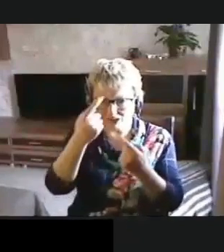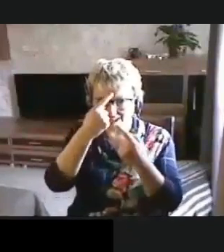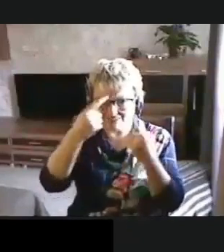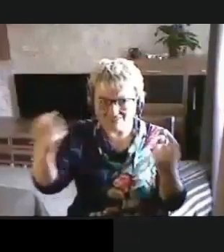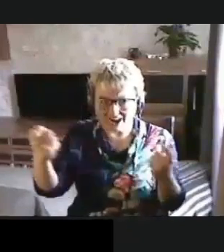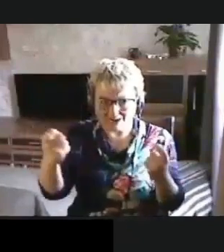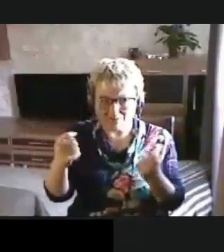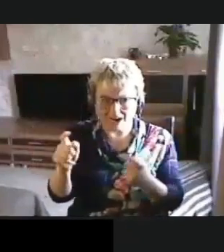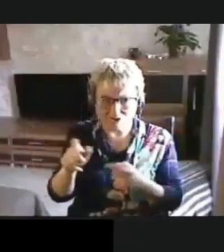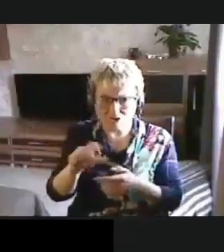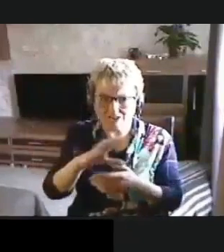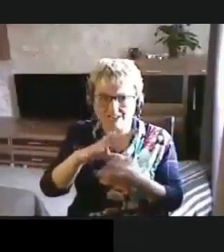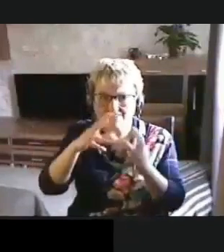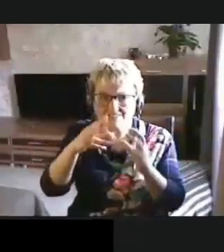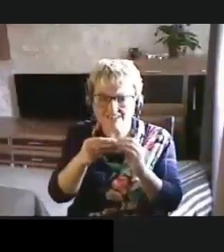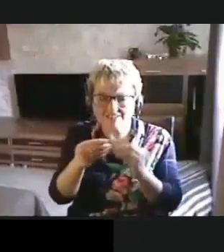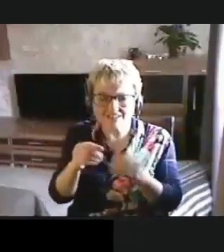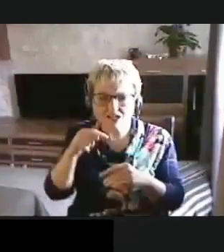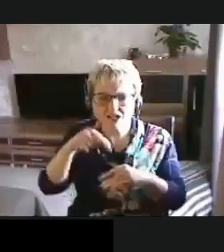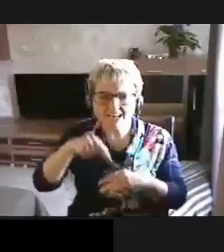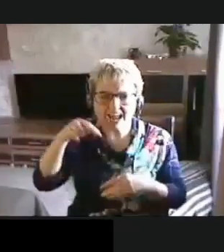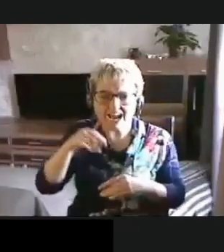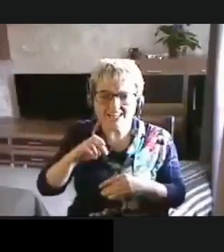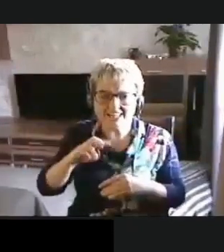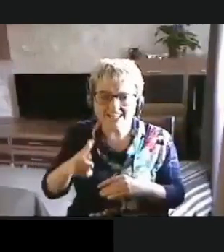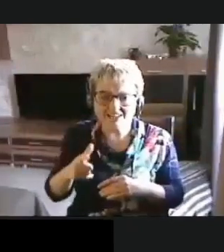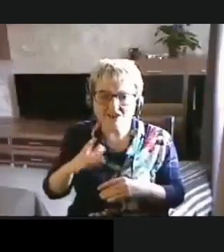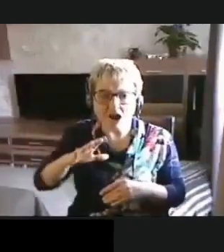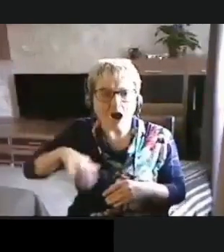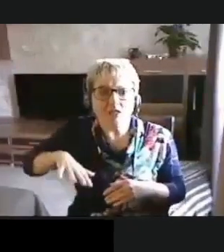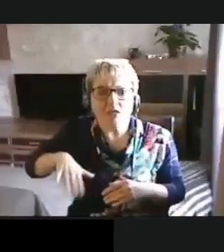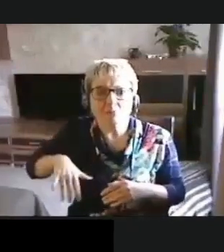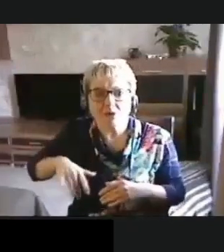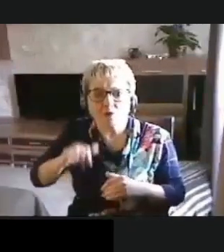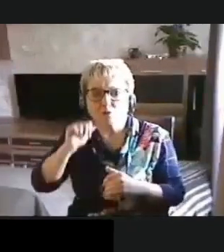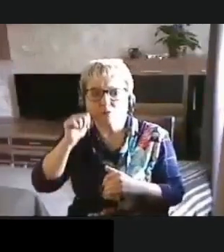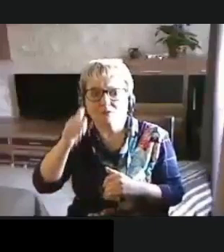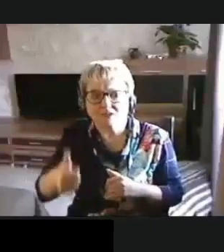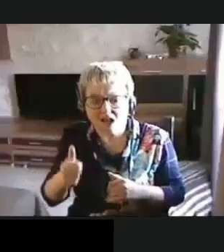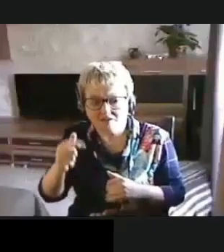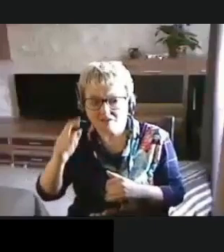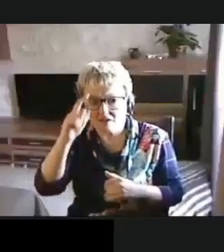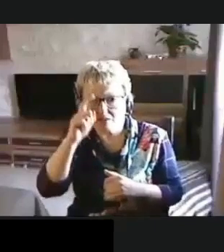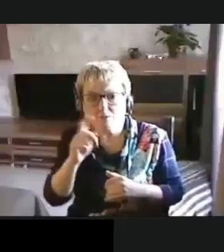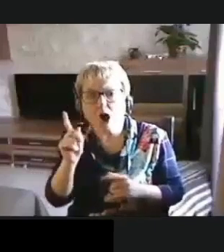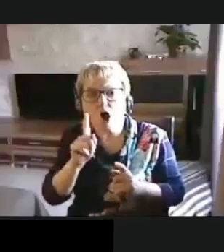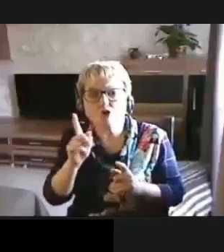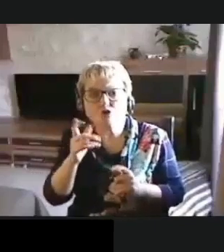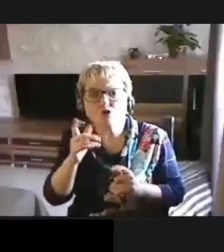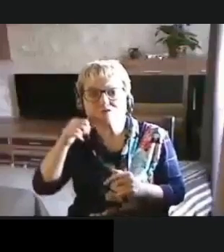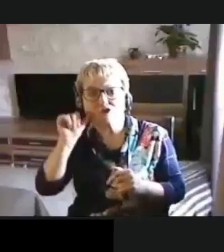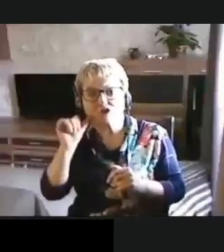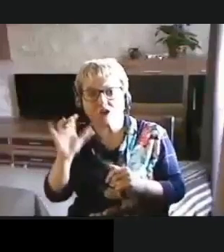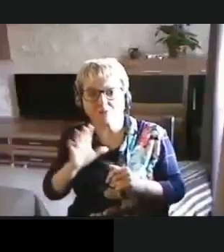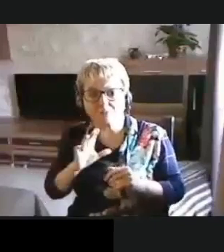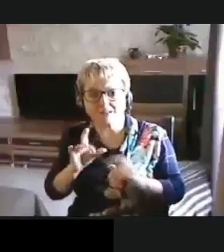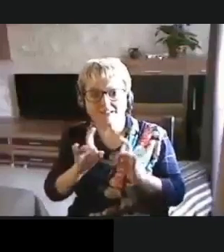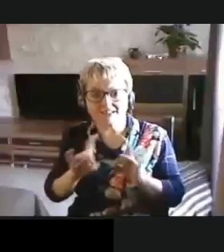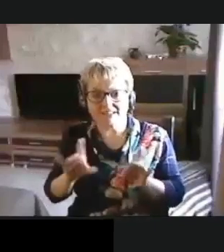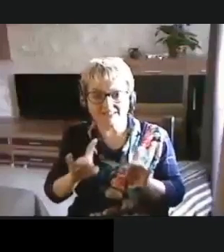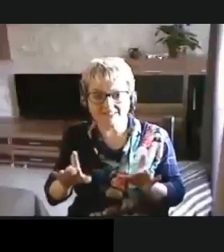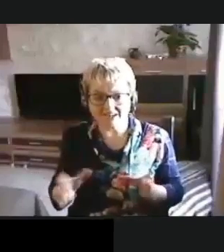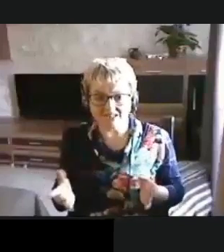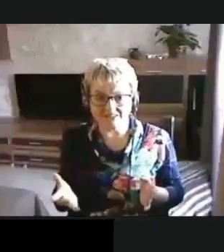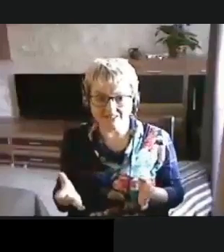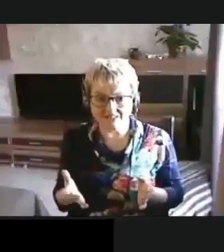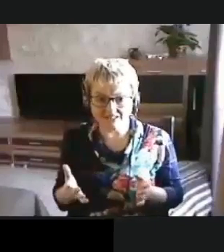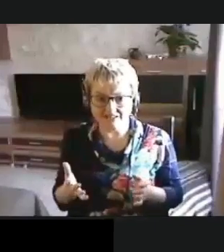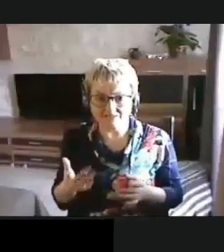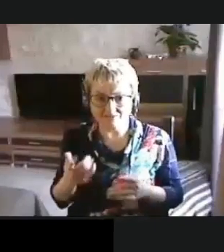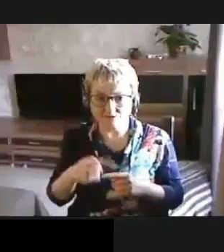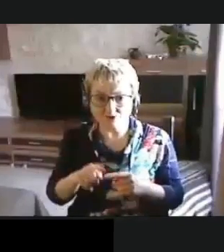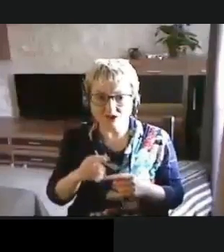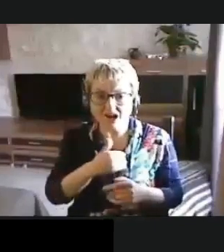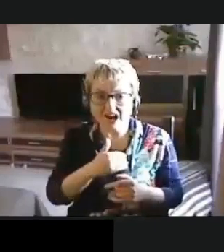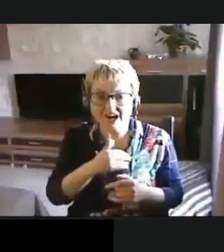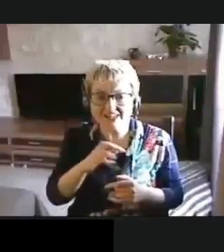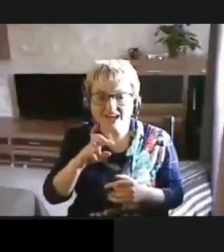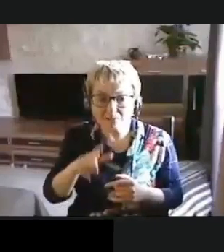правильно делать выводы, реагировать, а не потом, когда завтра, поймем, а что же было все рассказано. пока